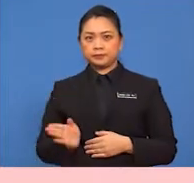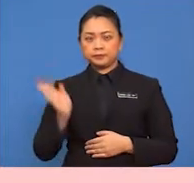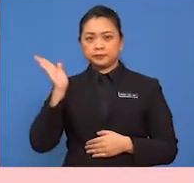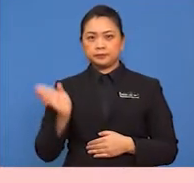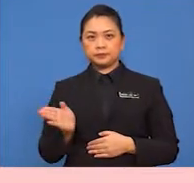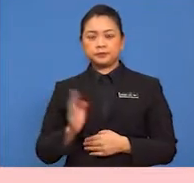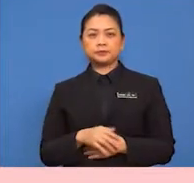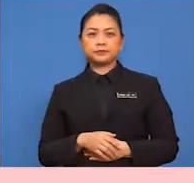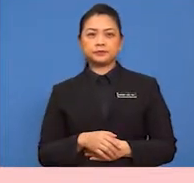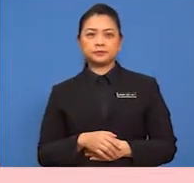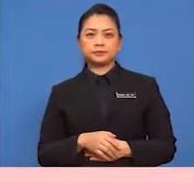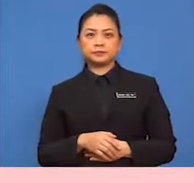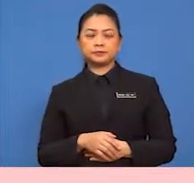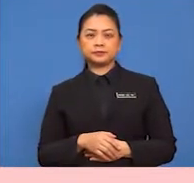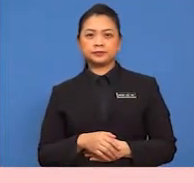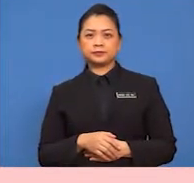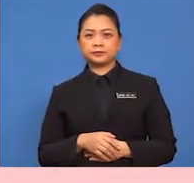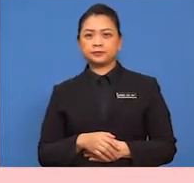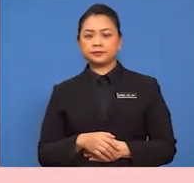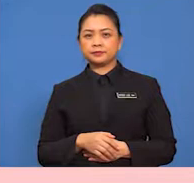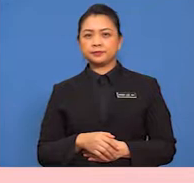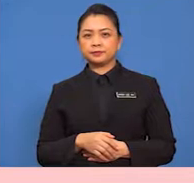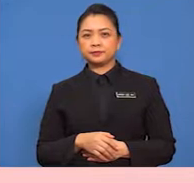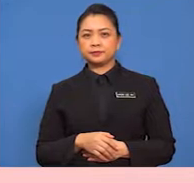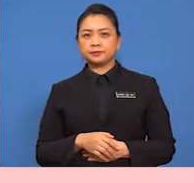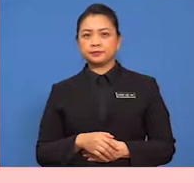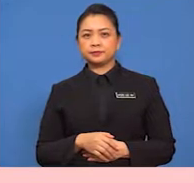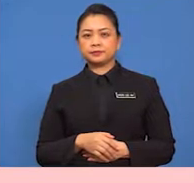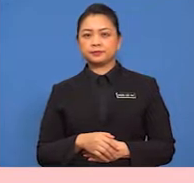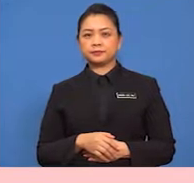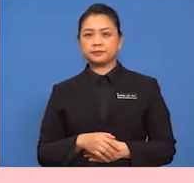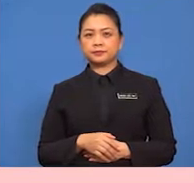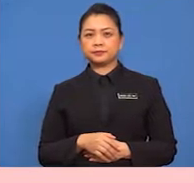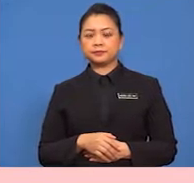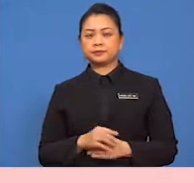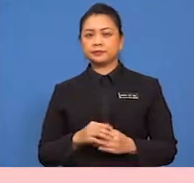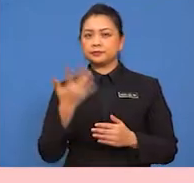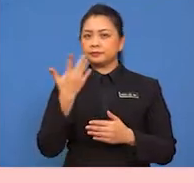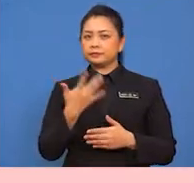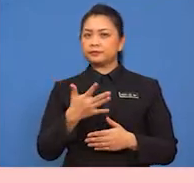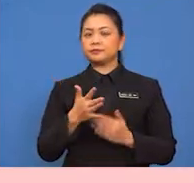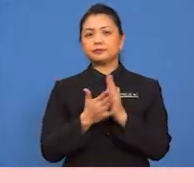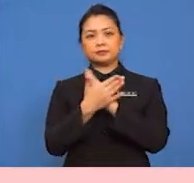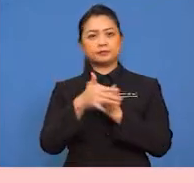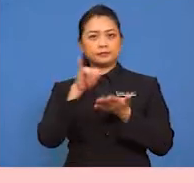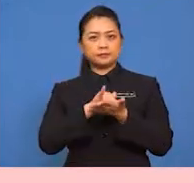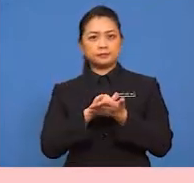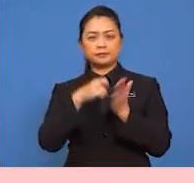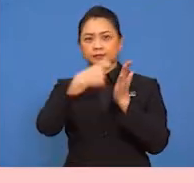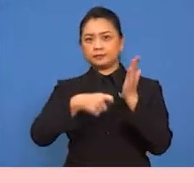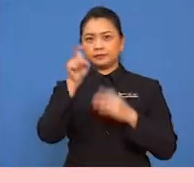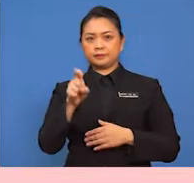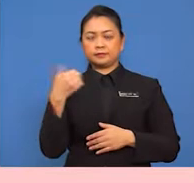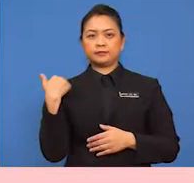Y sama dengan 3, 1 ber-2 Oleh itu, nilai